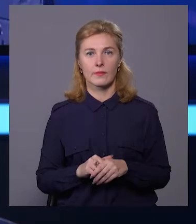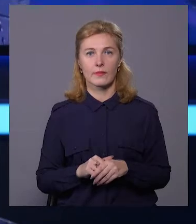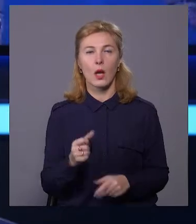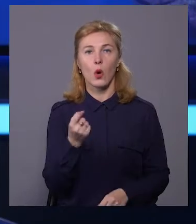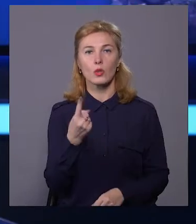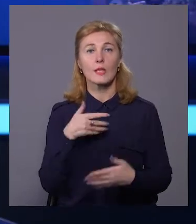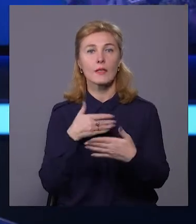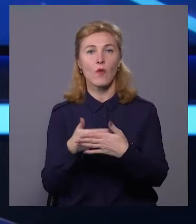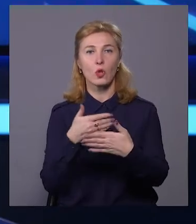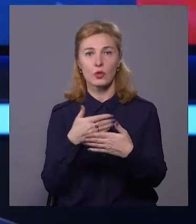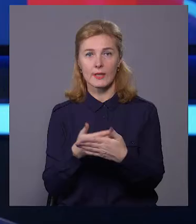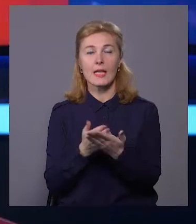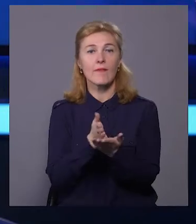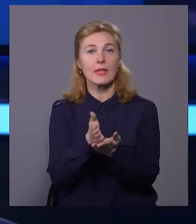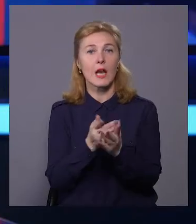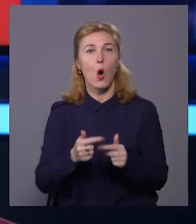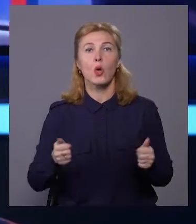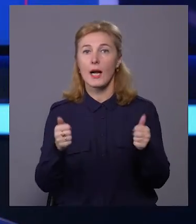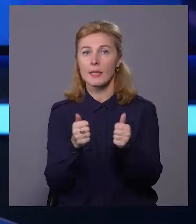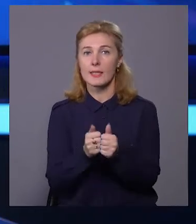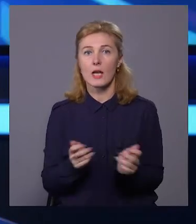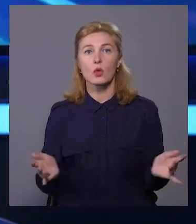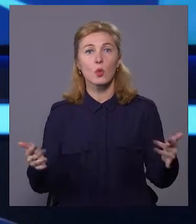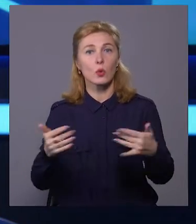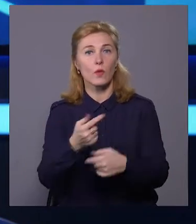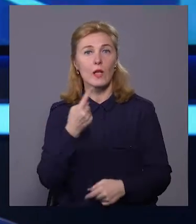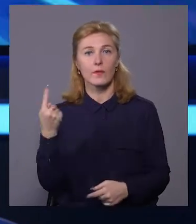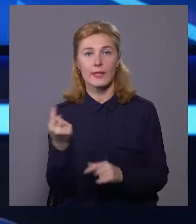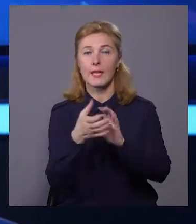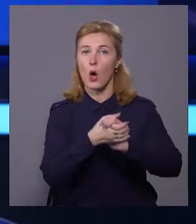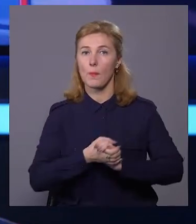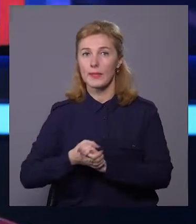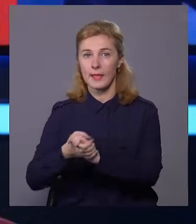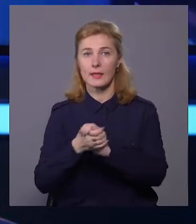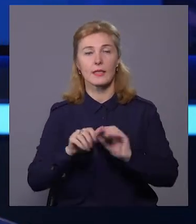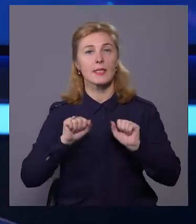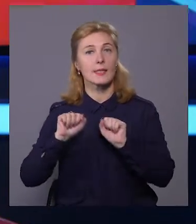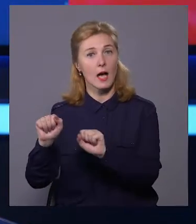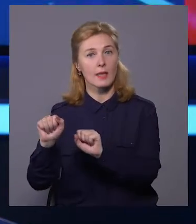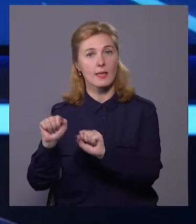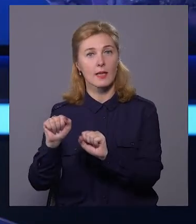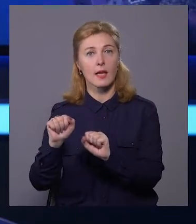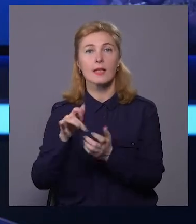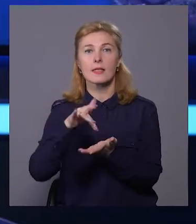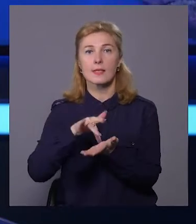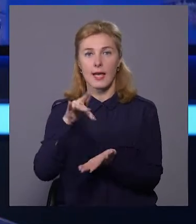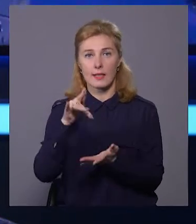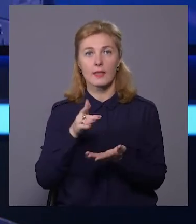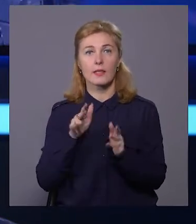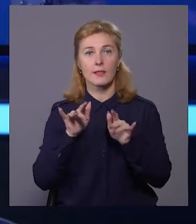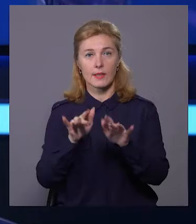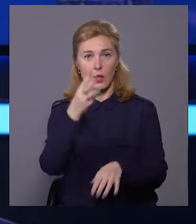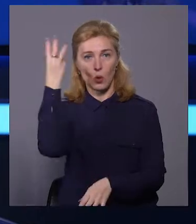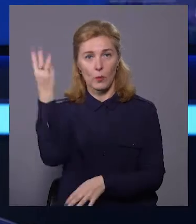11 волонтерських і ветеранських організацій згуртувалися в єдине об'єднання захист. Координаційний центр діє у